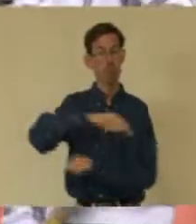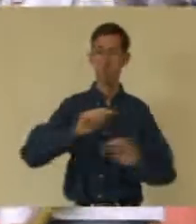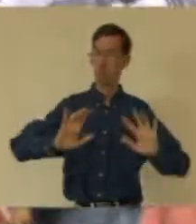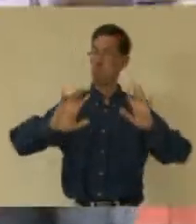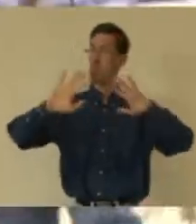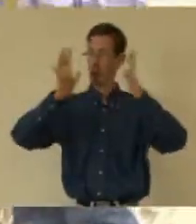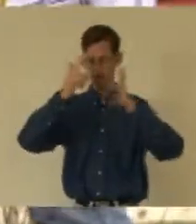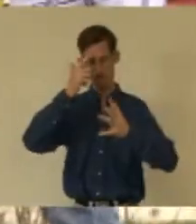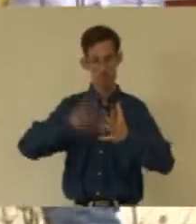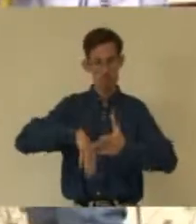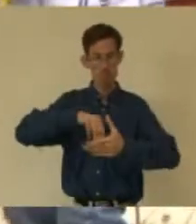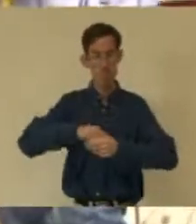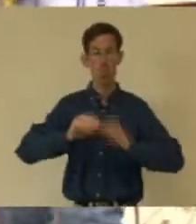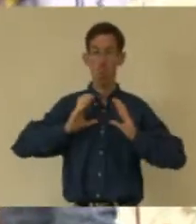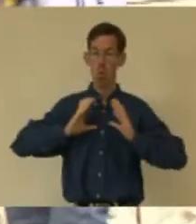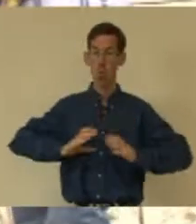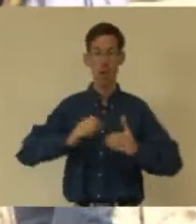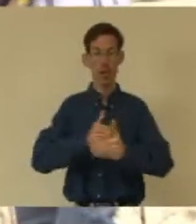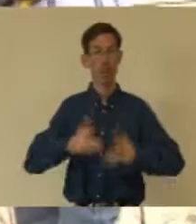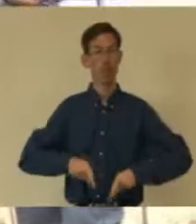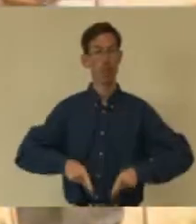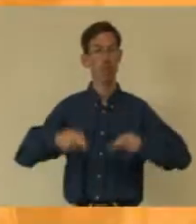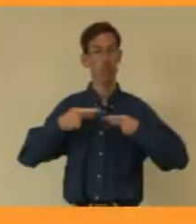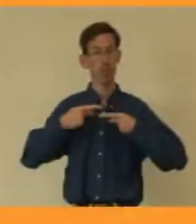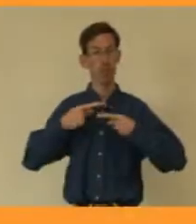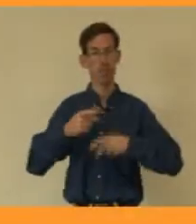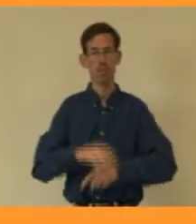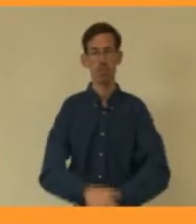qui s'investissent dans le cadre de vie de leur collège s'investissent le cadre d'avance.